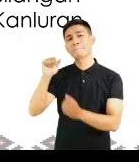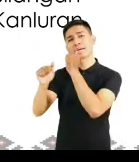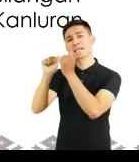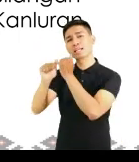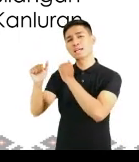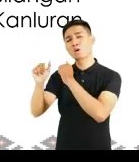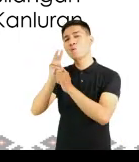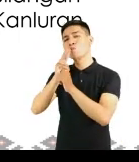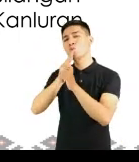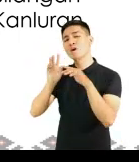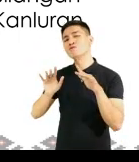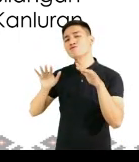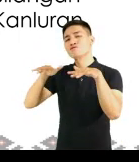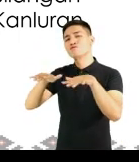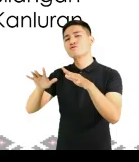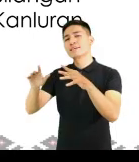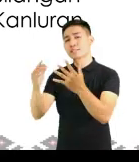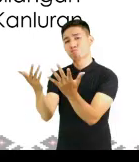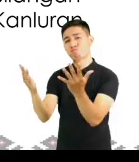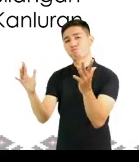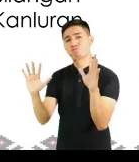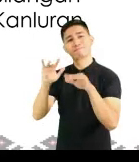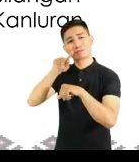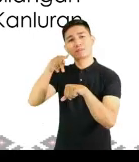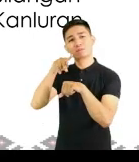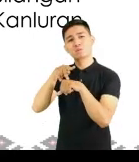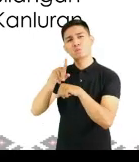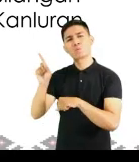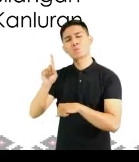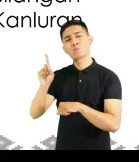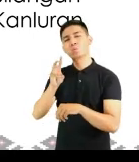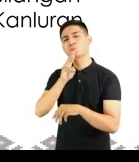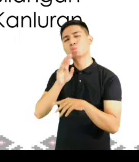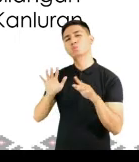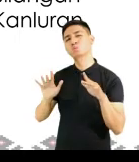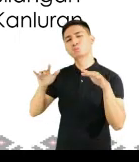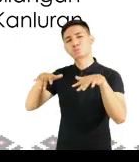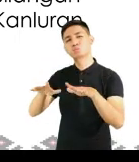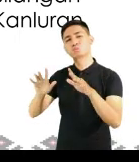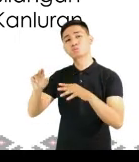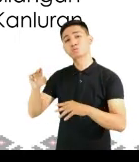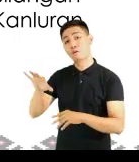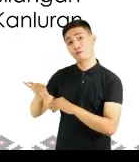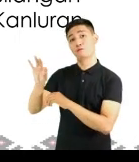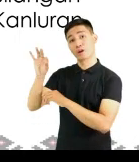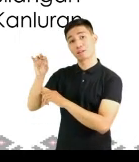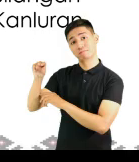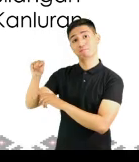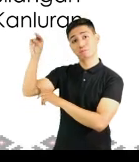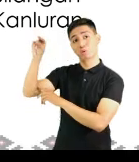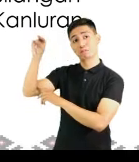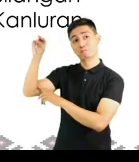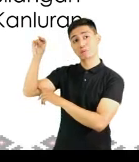tumutukoy sa mga anyong tubig na nakapaligid dito. Ano kaya ang anyong tubig na makikita